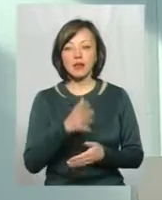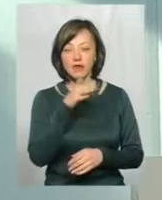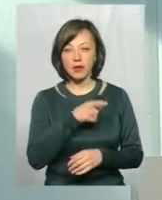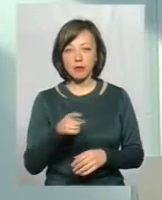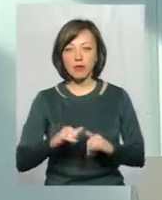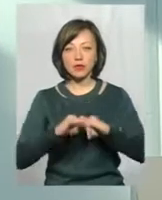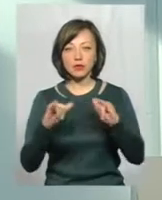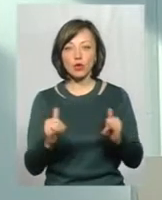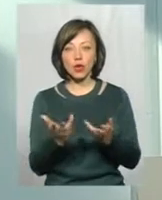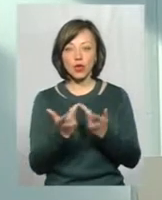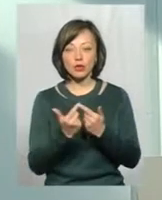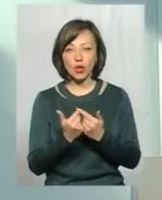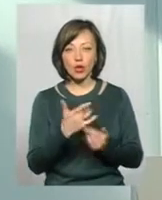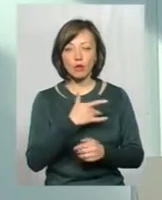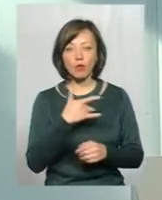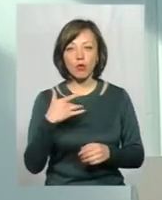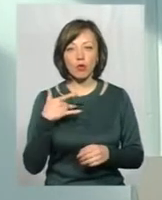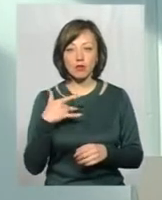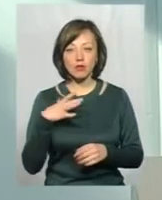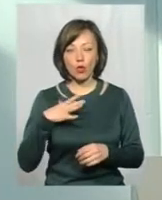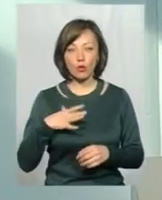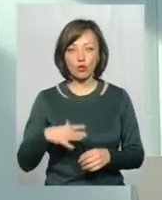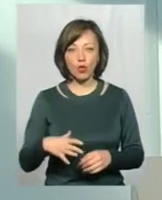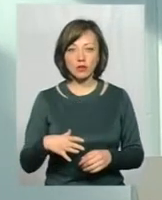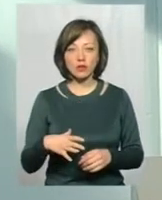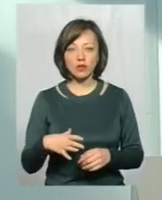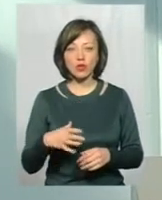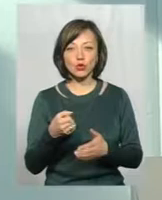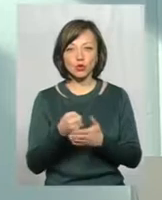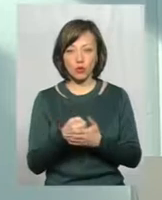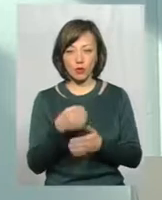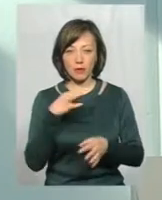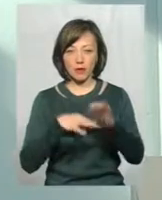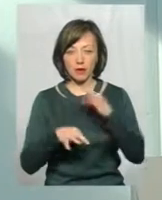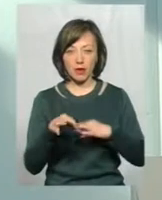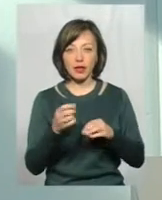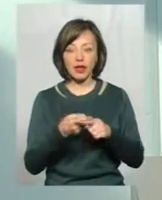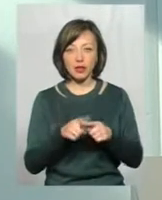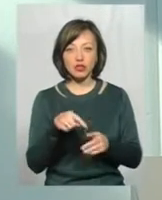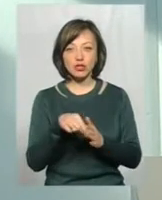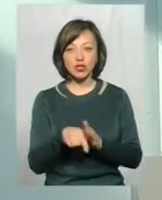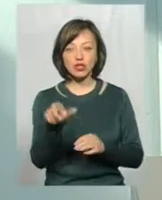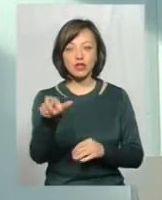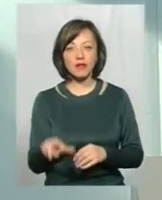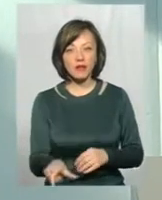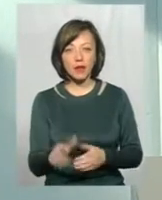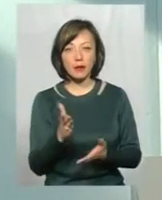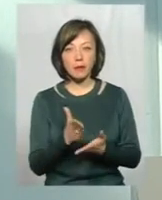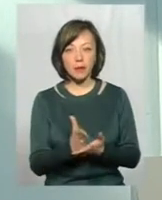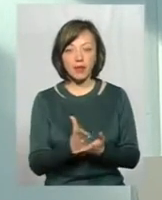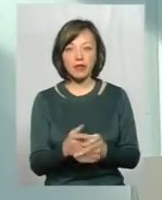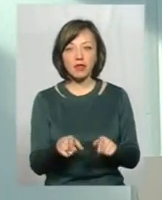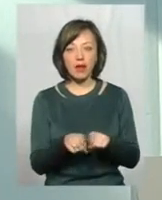возросло количество туберкуліозу устойчивого, резистентного. Це значить, що людина має